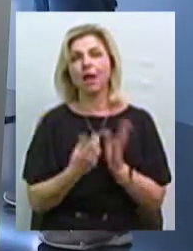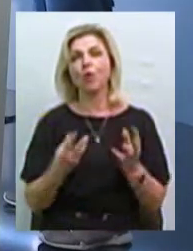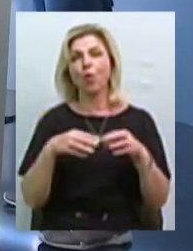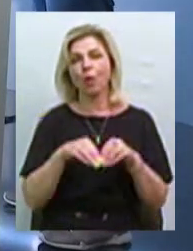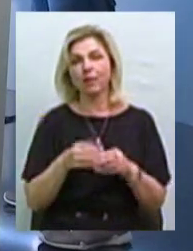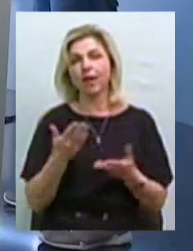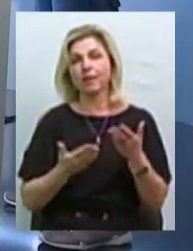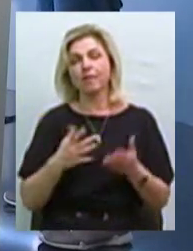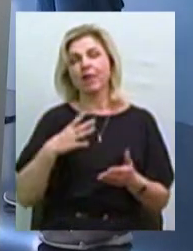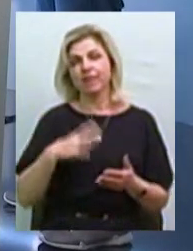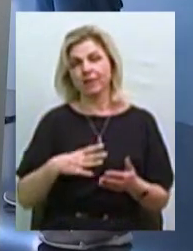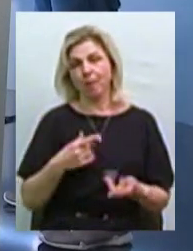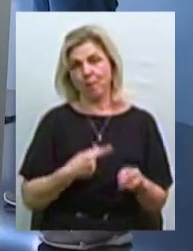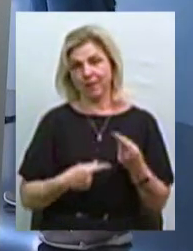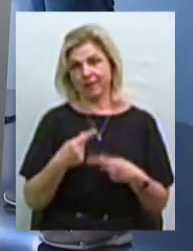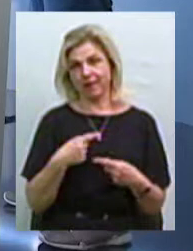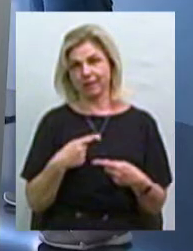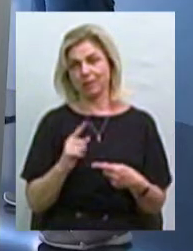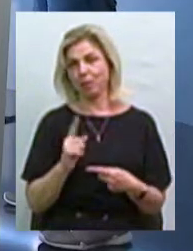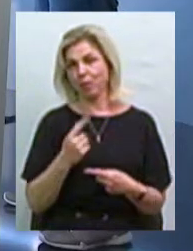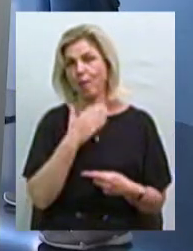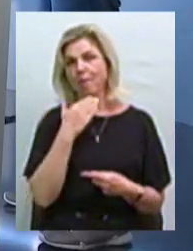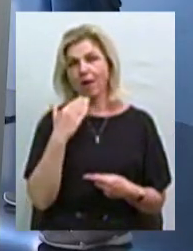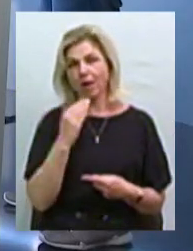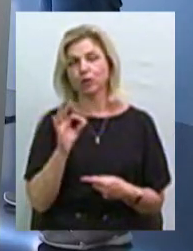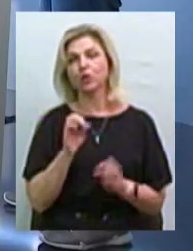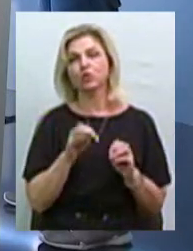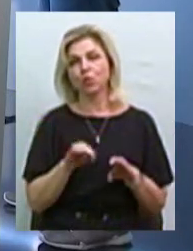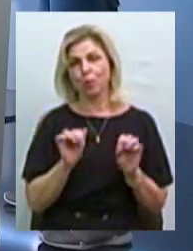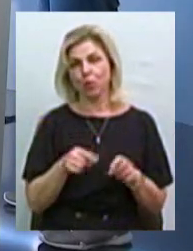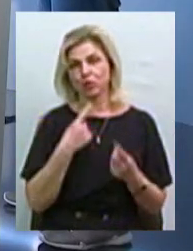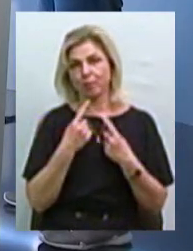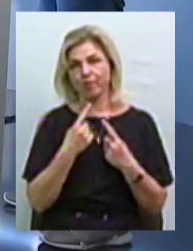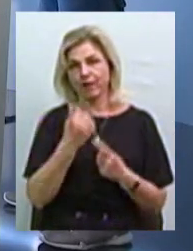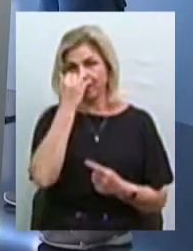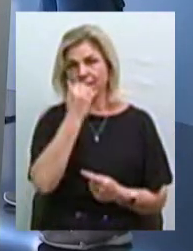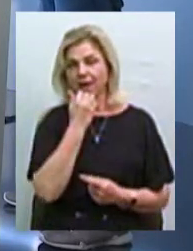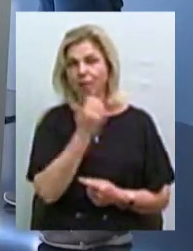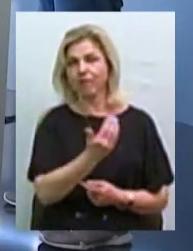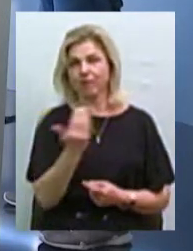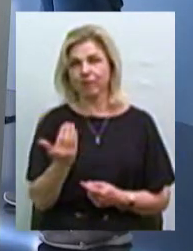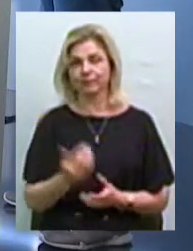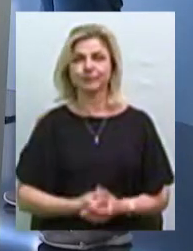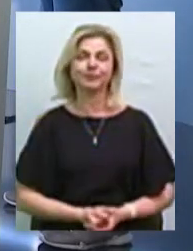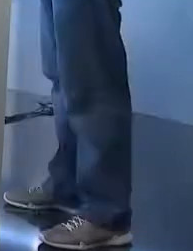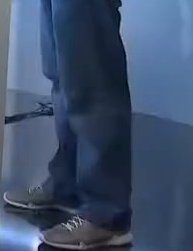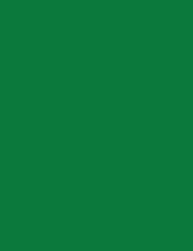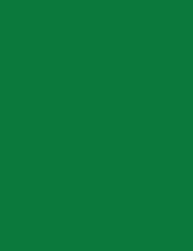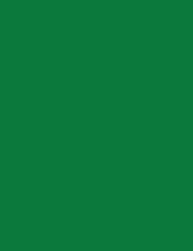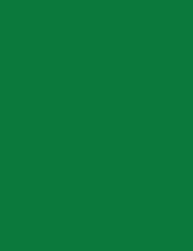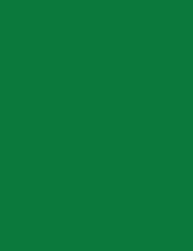доведеться повертатися, тому що багато про що ще можна говорити. Дякую вам. Дякую всім, хто був з нами. До зустрічі.